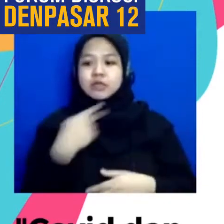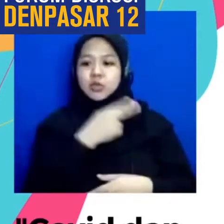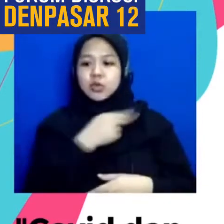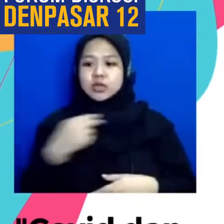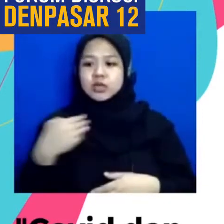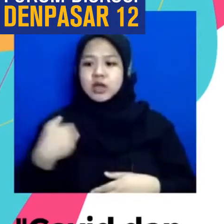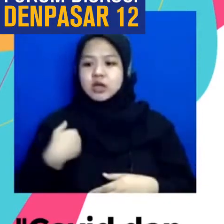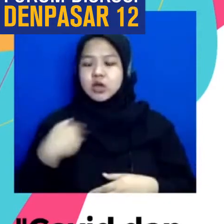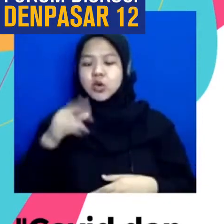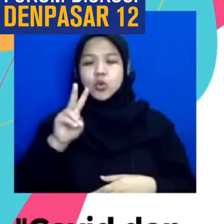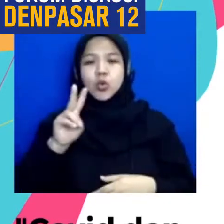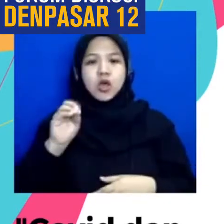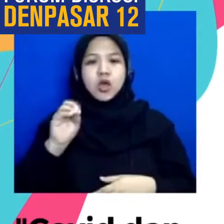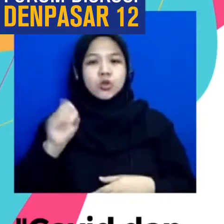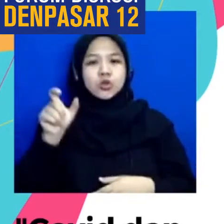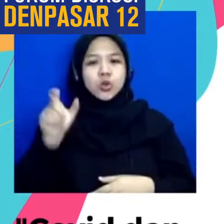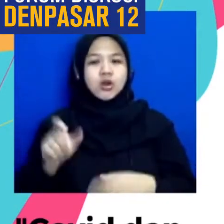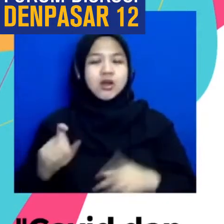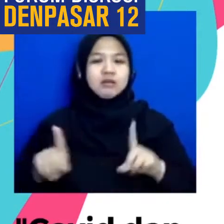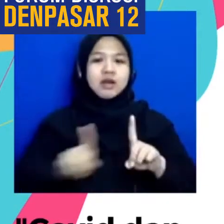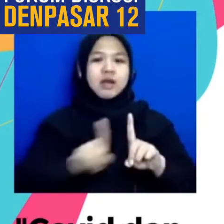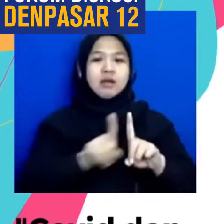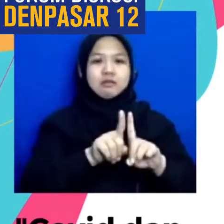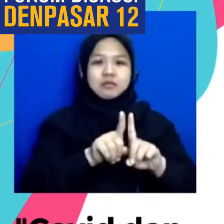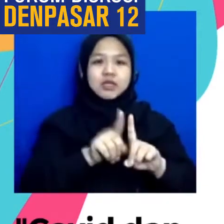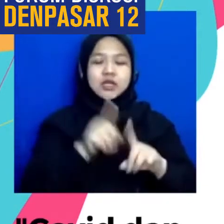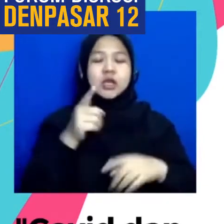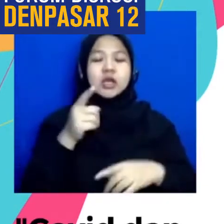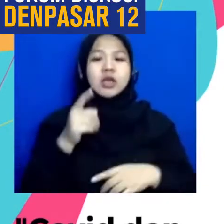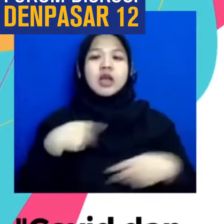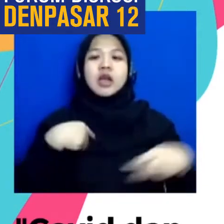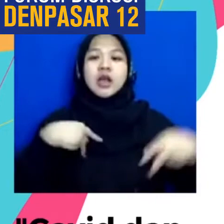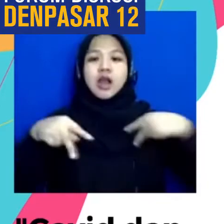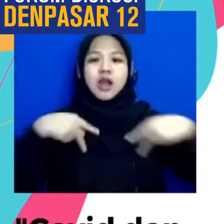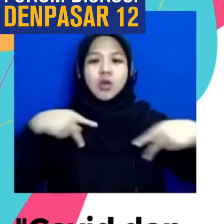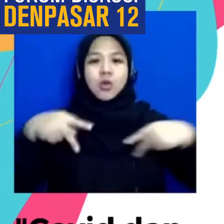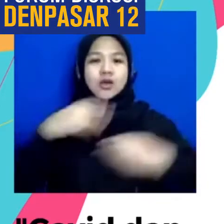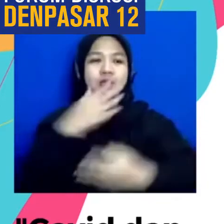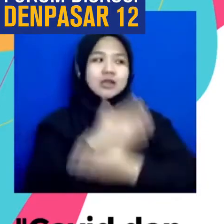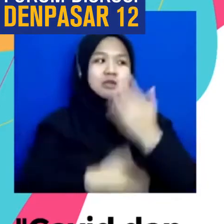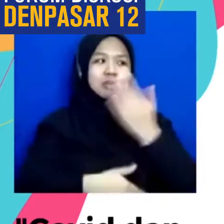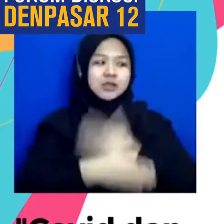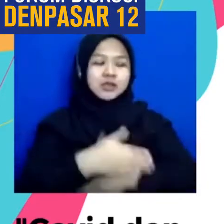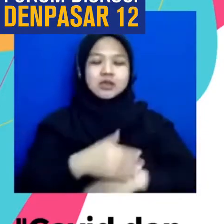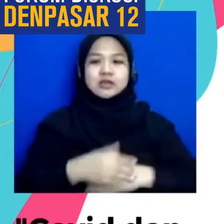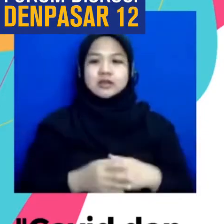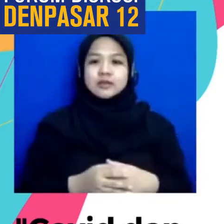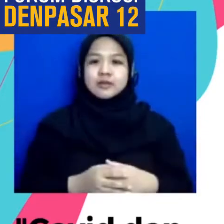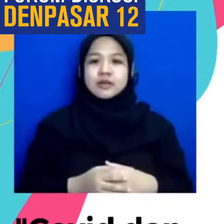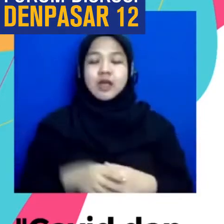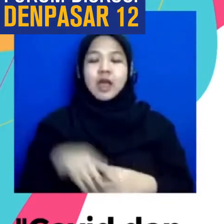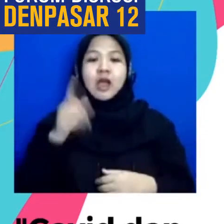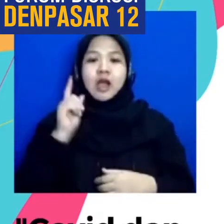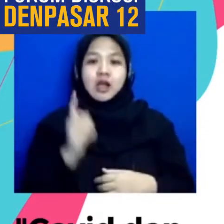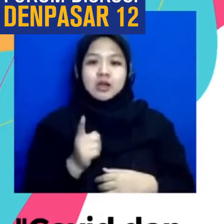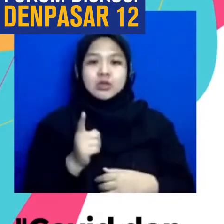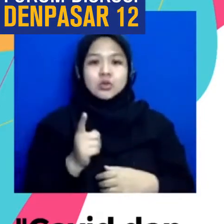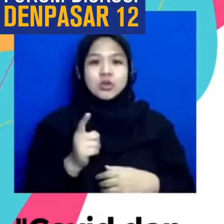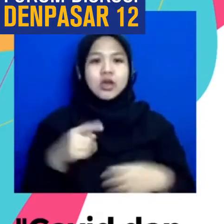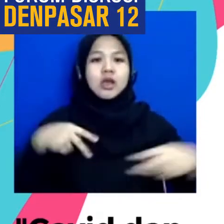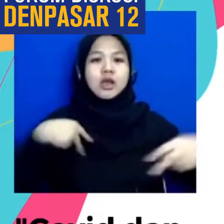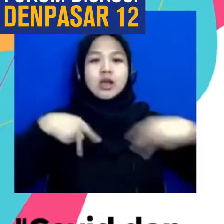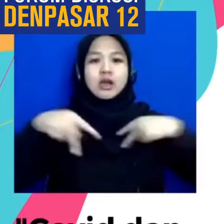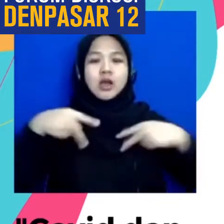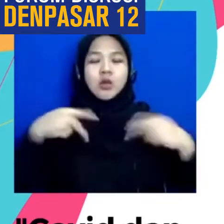Relawan Untuk penyandang disabilitas Selain Tenaga Relawan Kesehatan Sosial lainnya